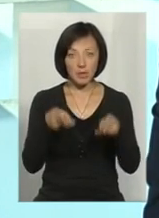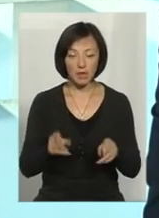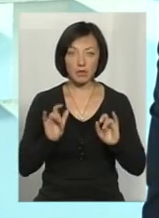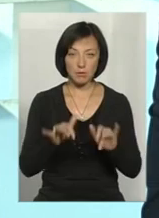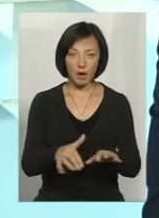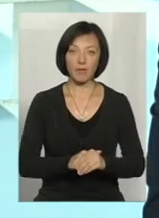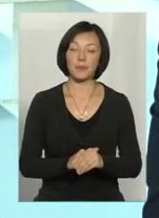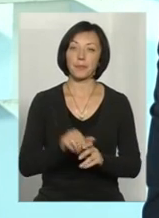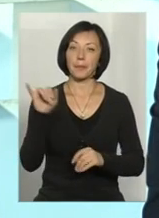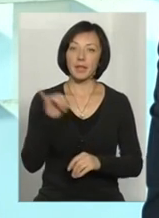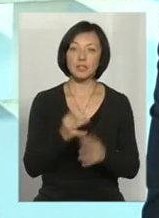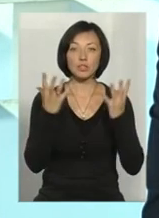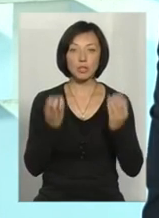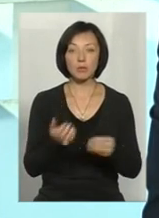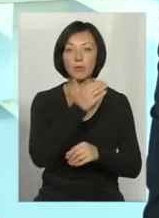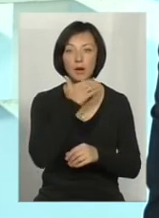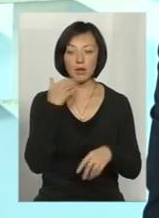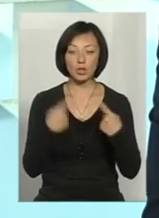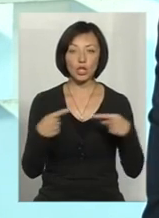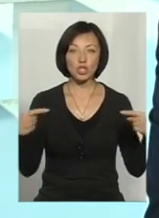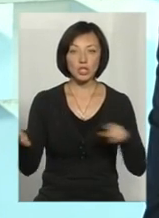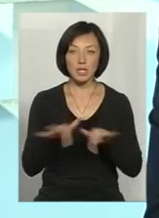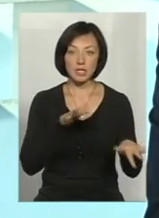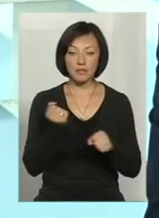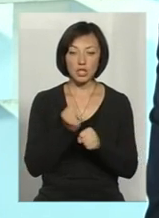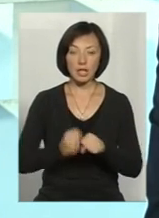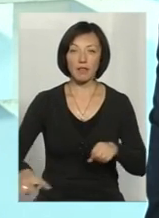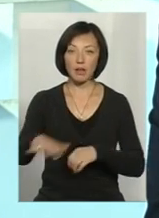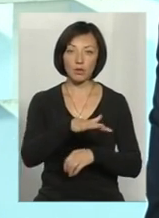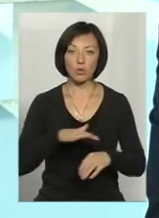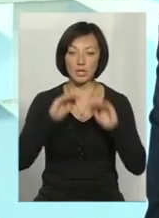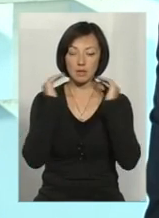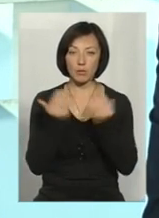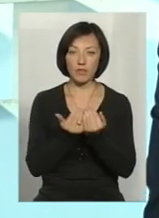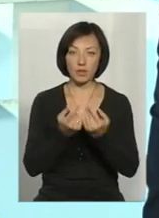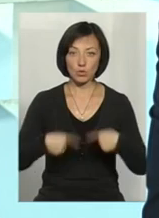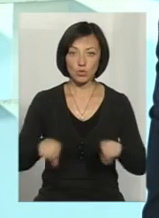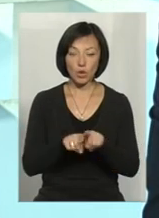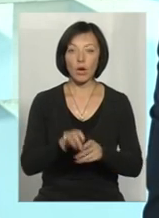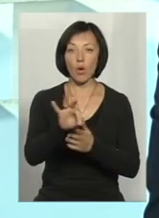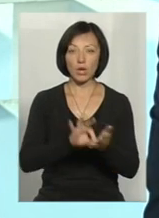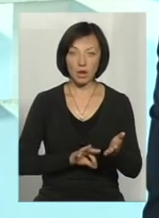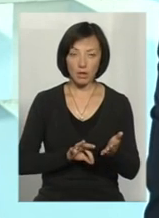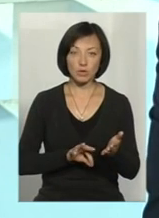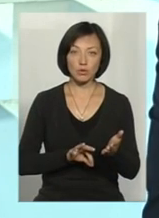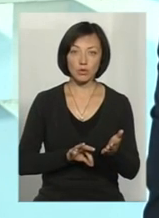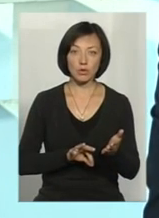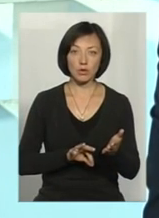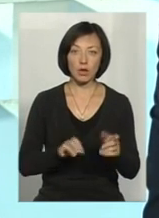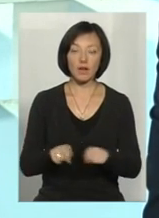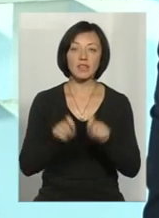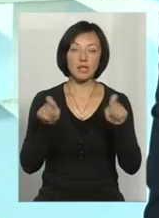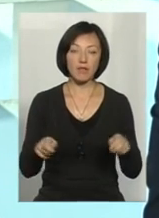провадження. І ще багато інших дій, які вчинені на території, заповідної території, вони одразу, по них